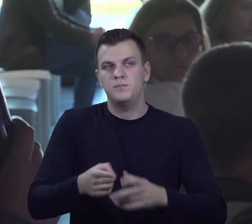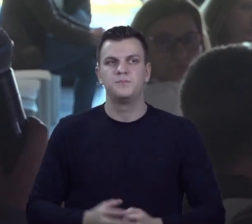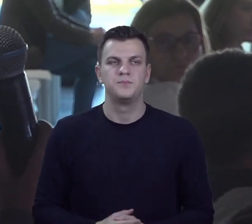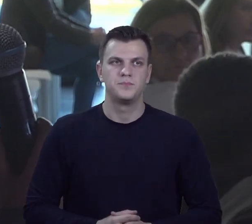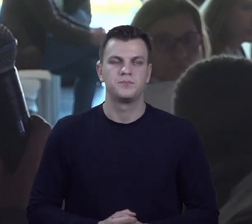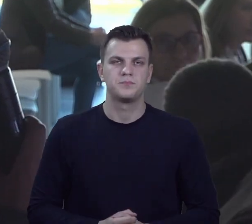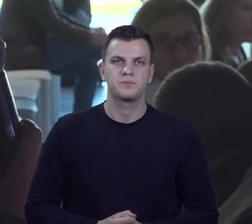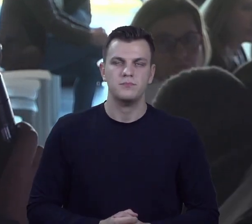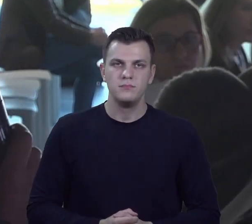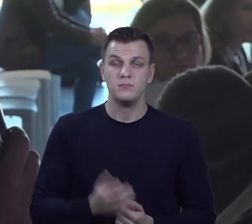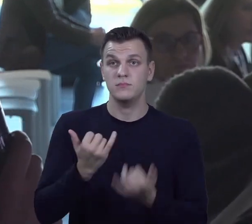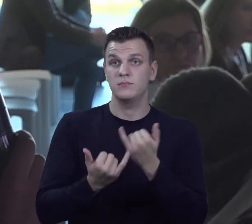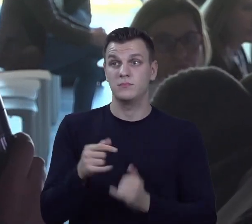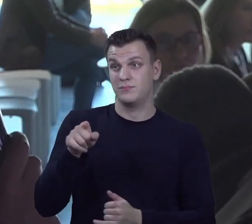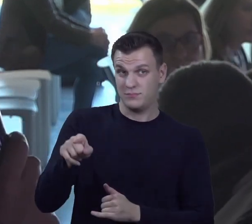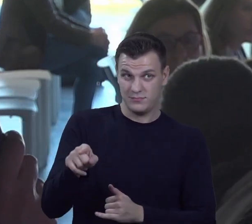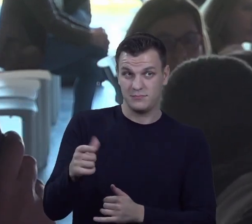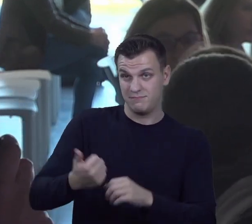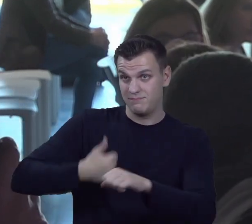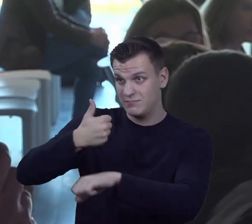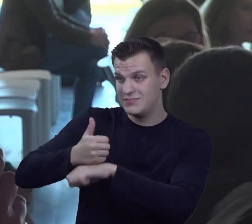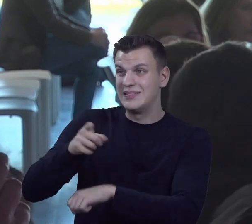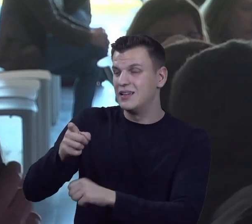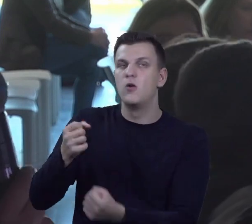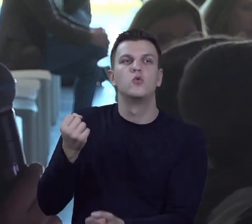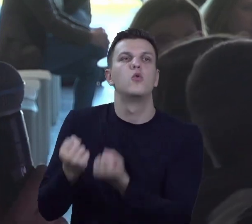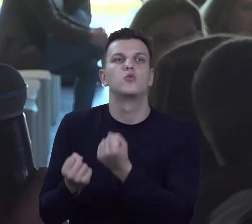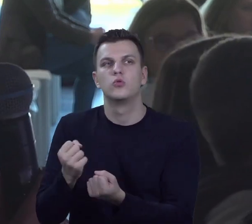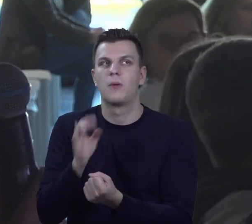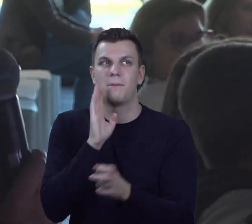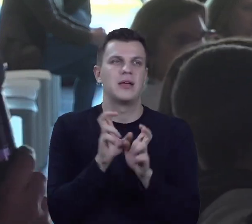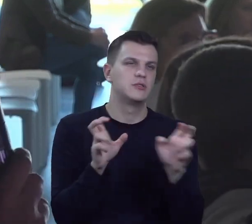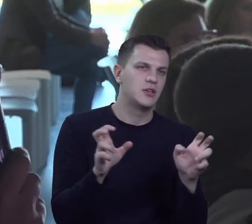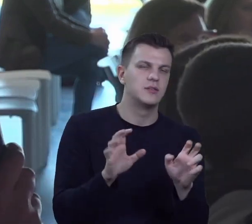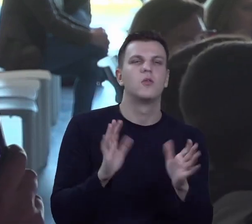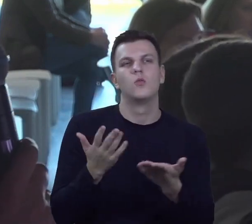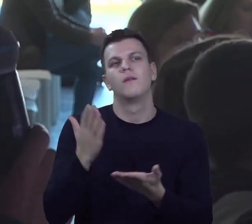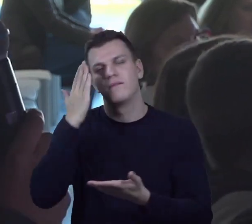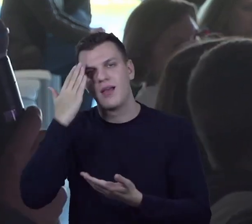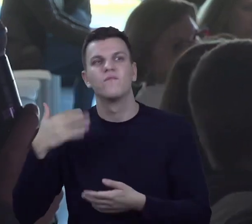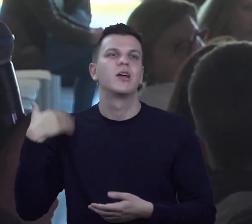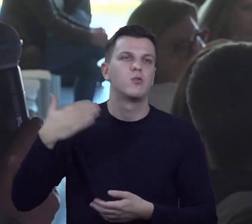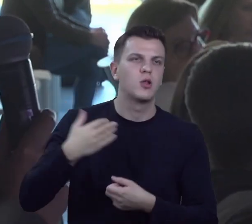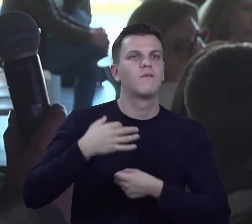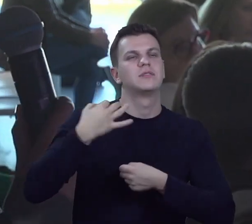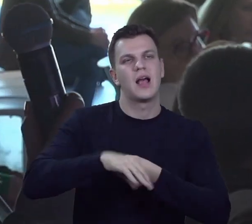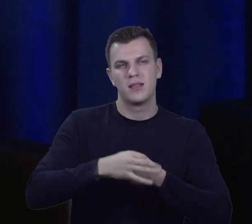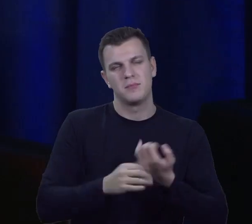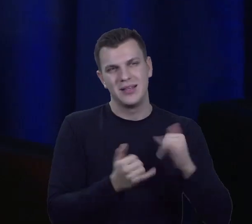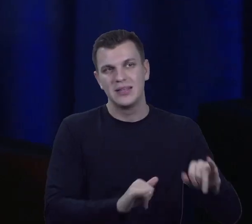pełni się tę funkcję, trudno równolegle, może poza pracą wykładowcy akademickiego,